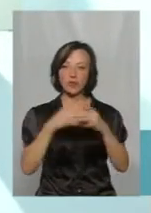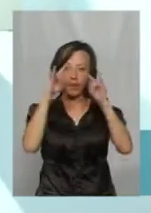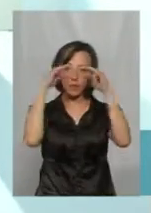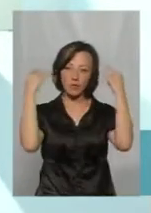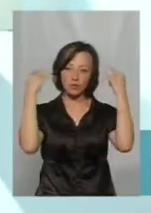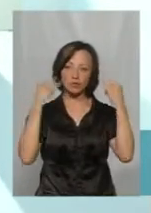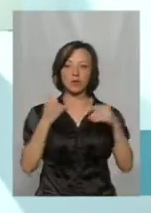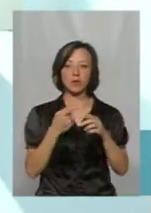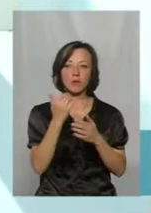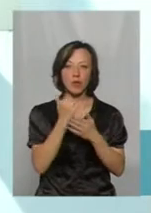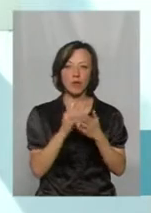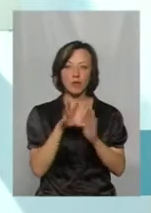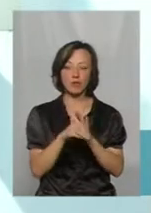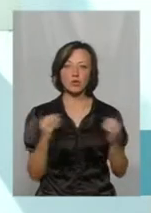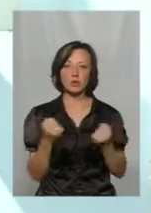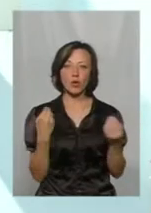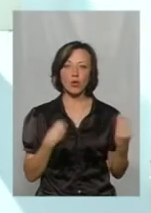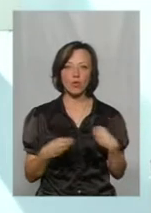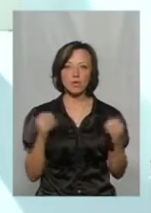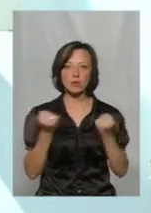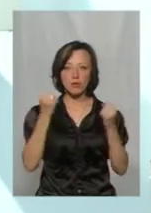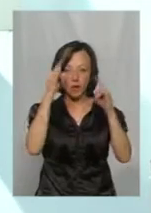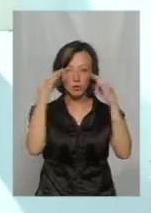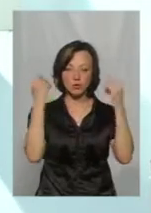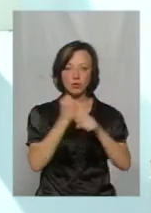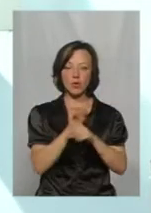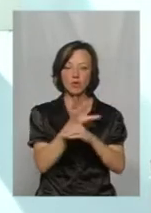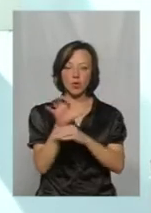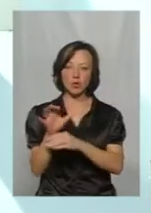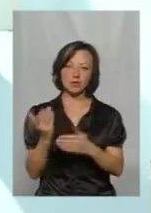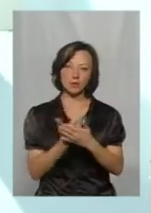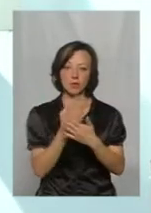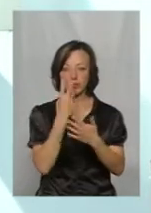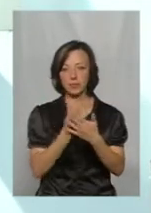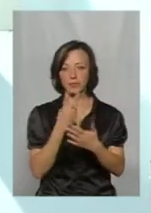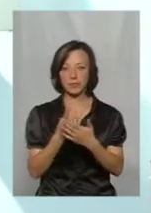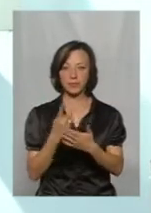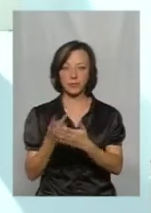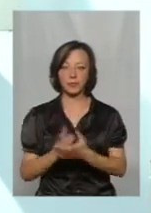що в вже в програму не входили, там зимовий одяг, зимовий капелюшок, ми зробили фотосесію, потім просто демонстрували